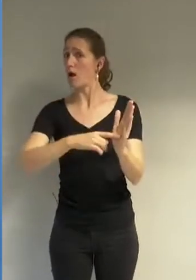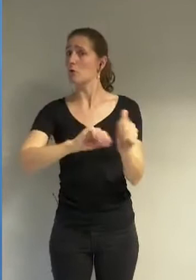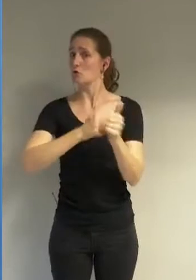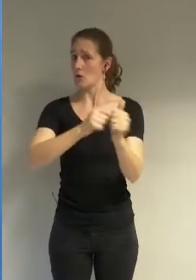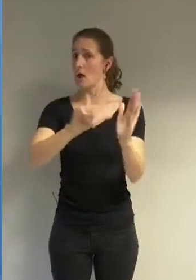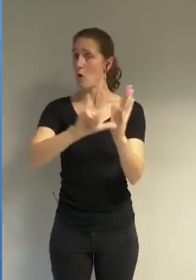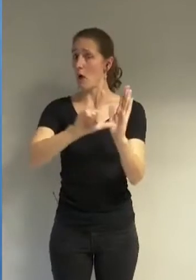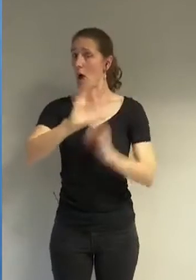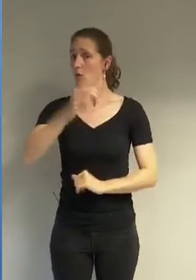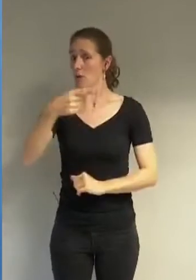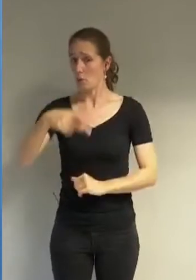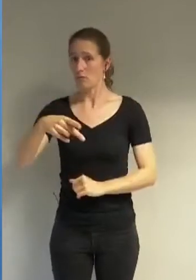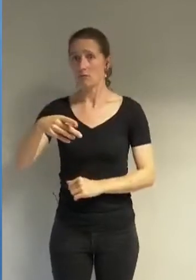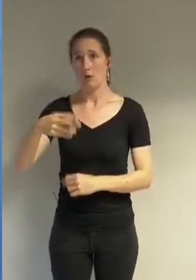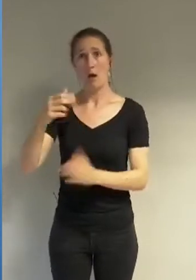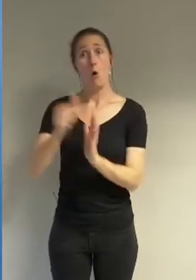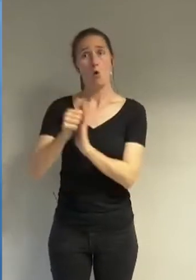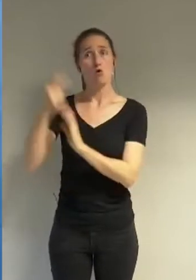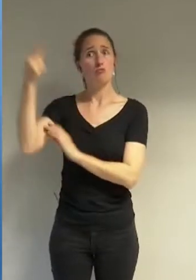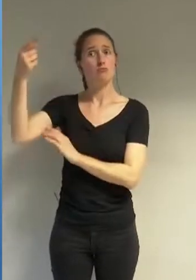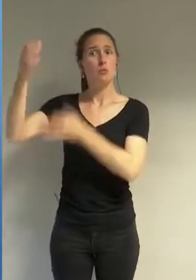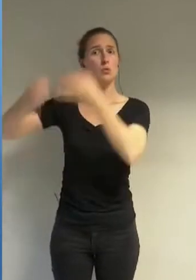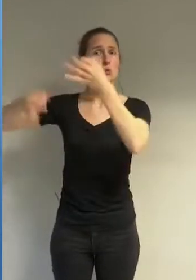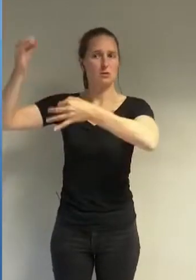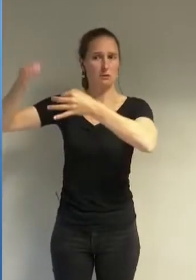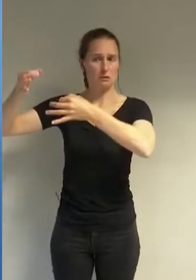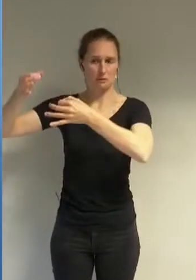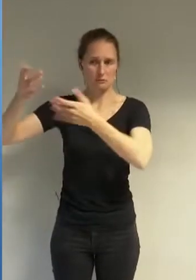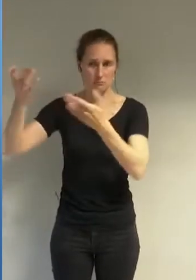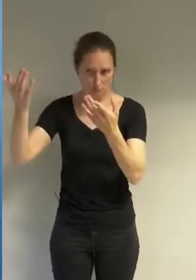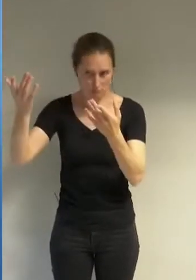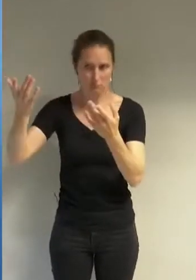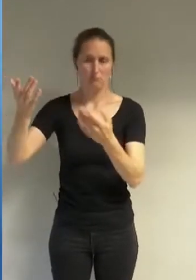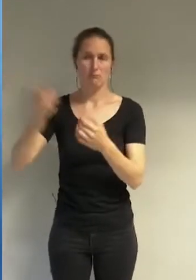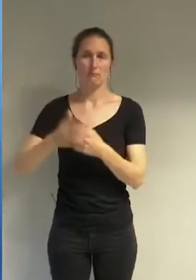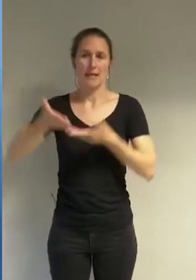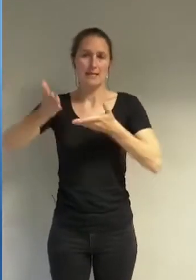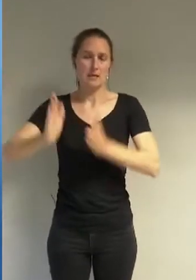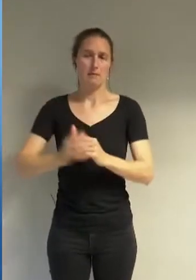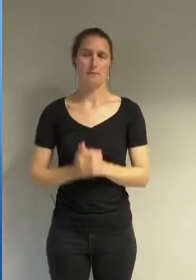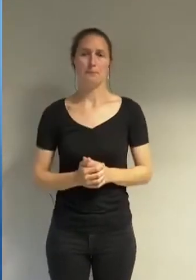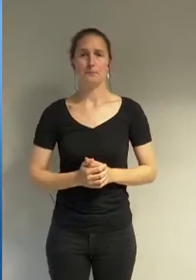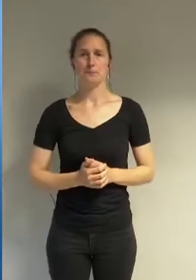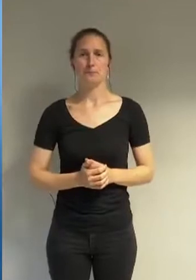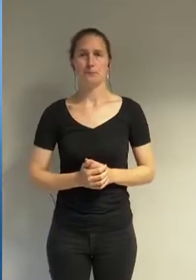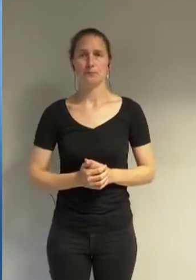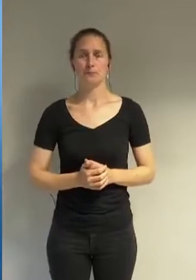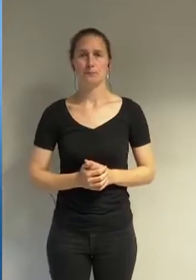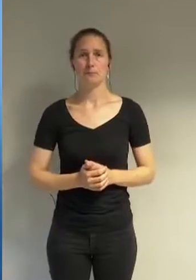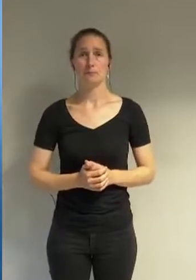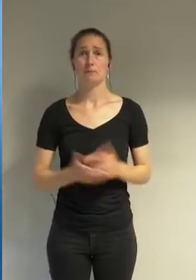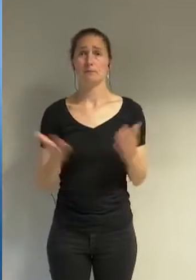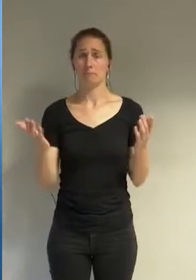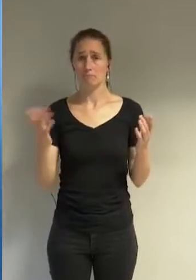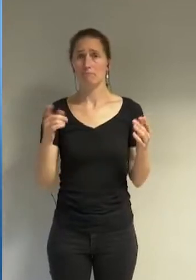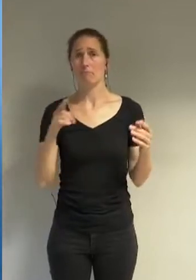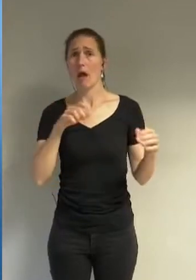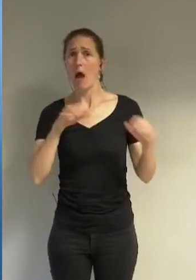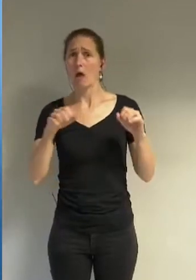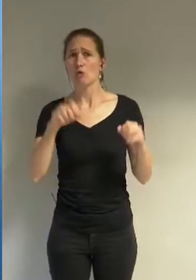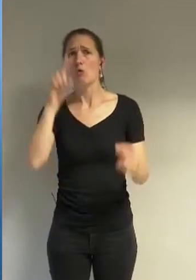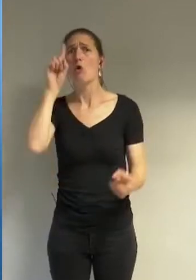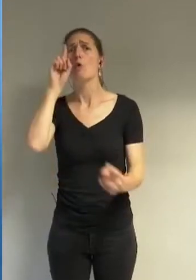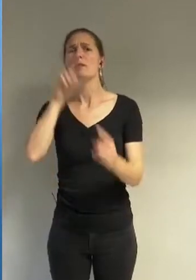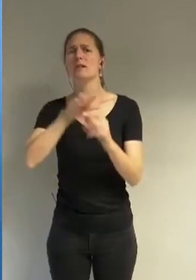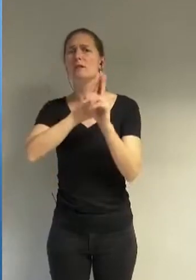c'est à la justice de dire le droit est à elle seule si cette action pour lutter contre les discriminations avait